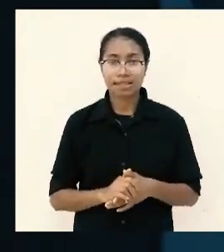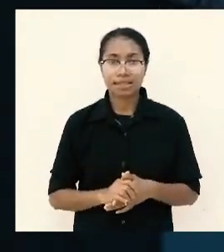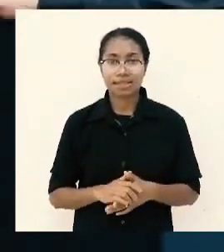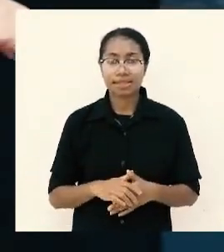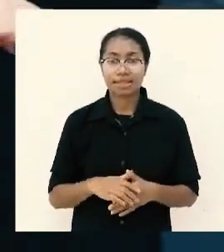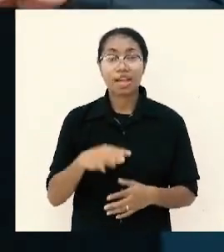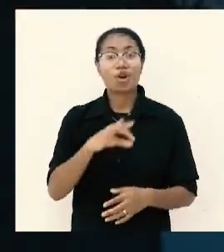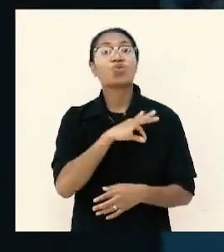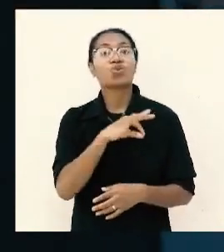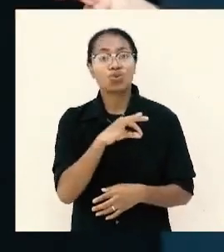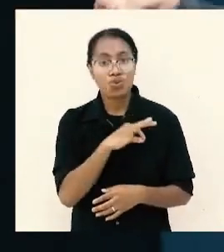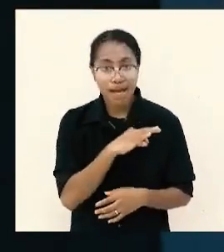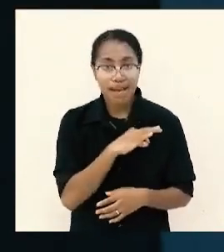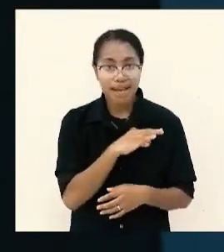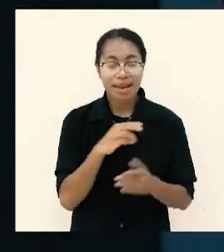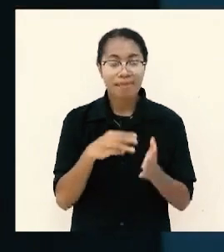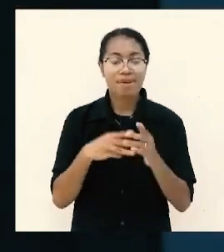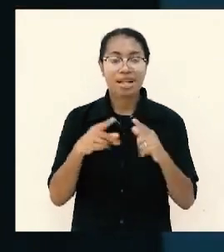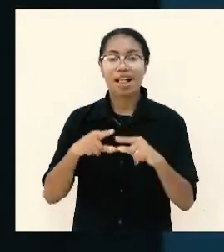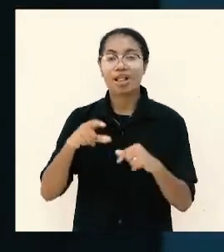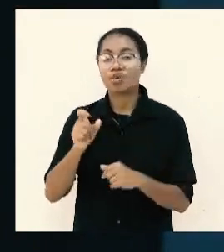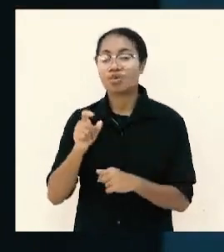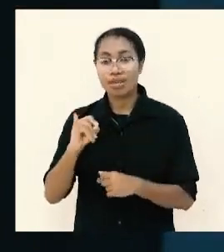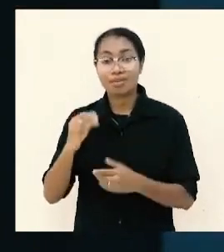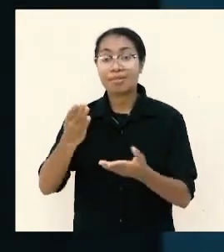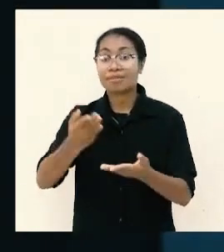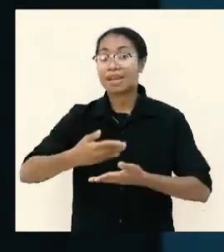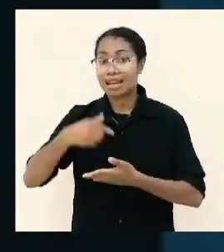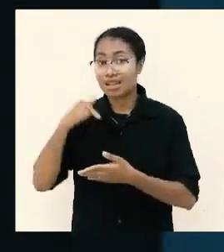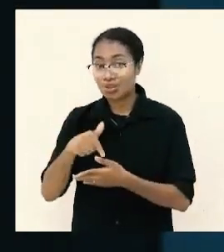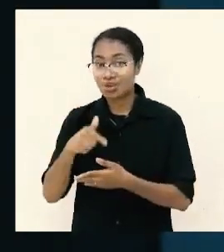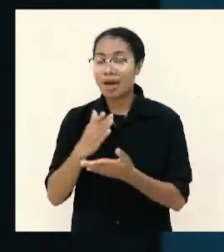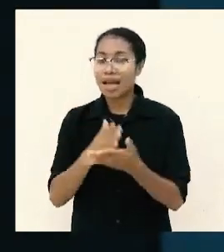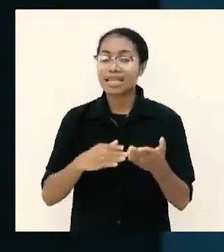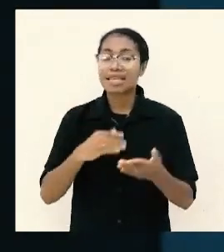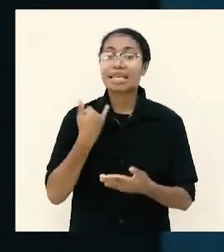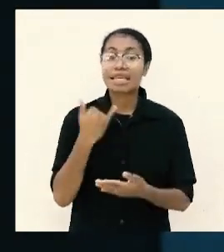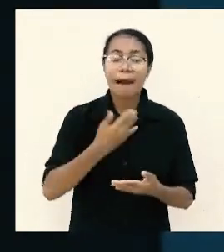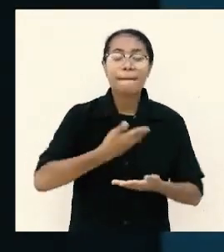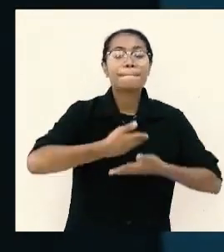keuntungan melalui pemberian itu bagi si pemberi